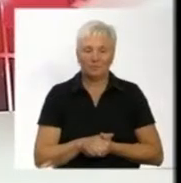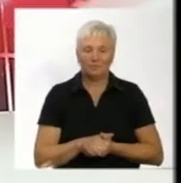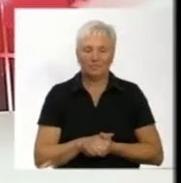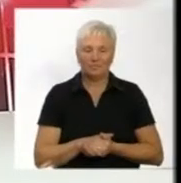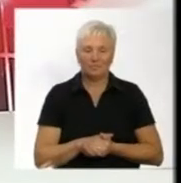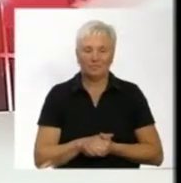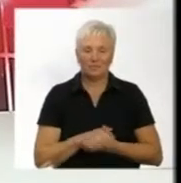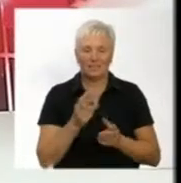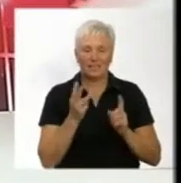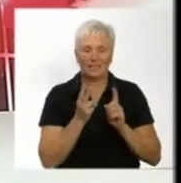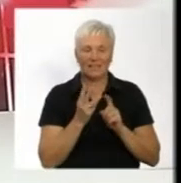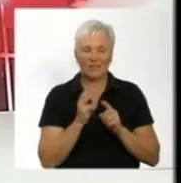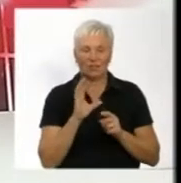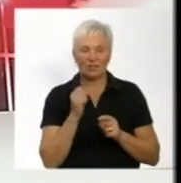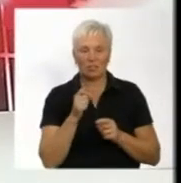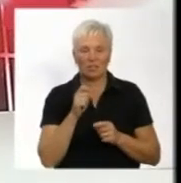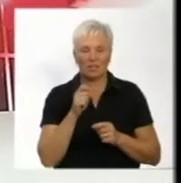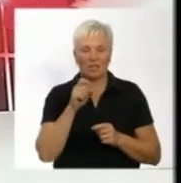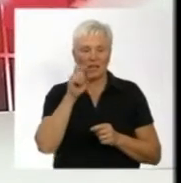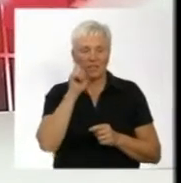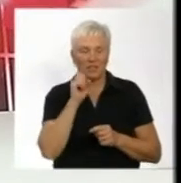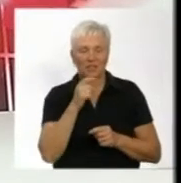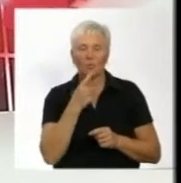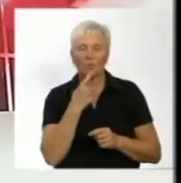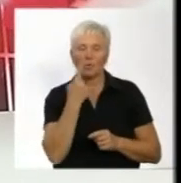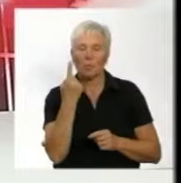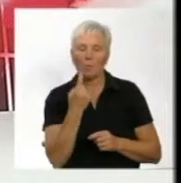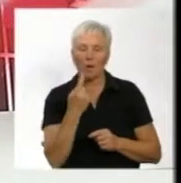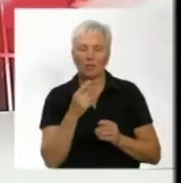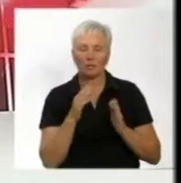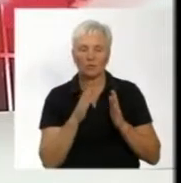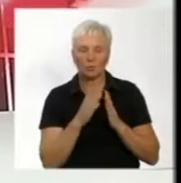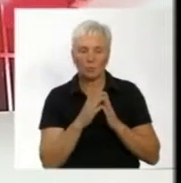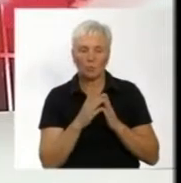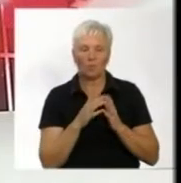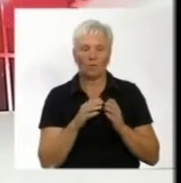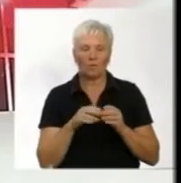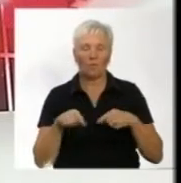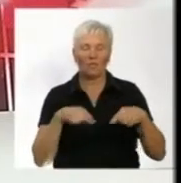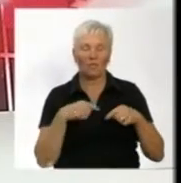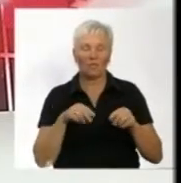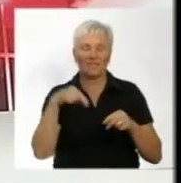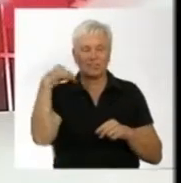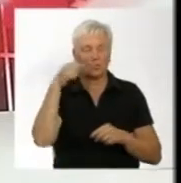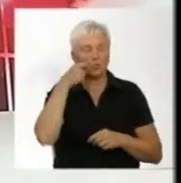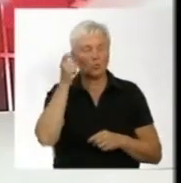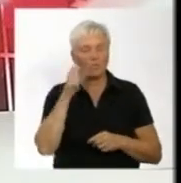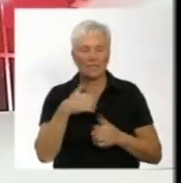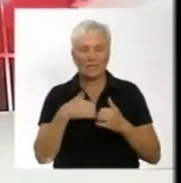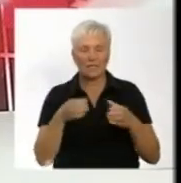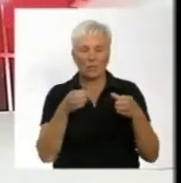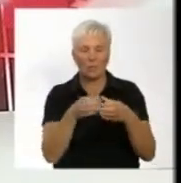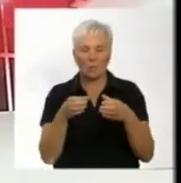3 серпня Вінницька Нива проводить перший домашній матч у новому сезоні футбольного чемпіонату країни серед команд